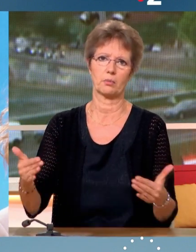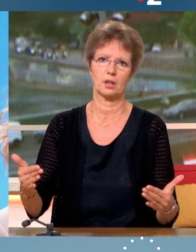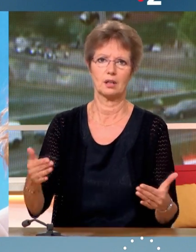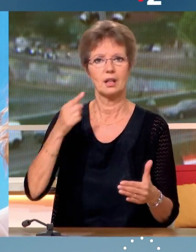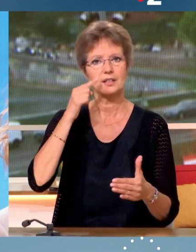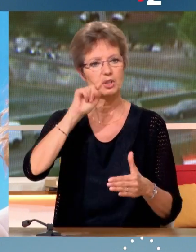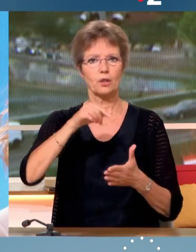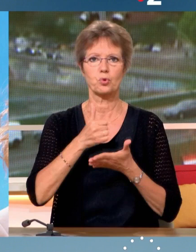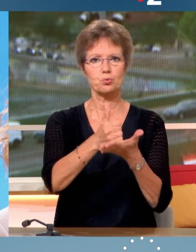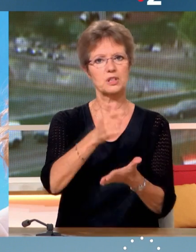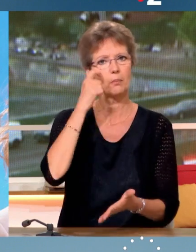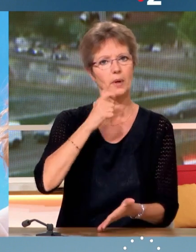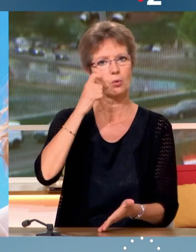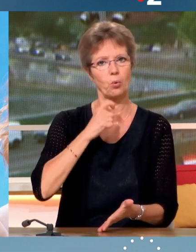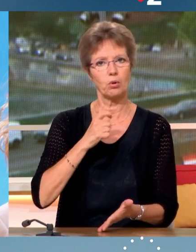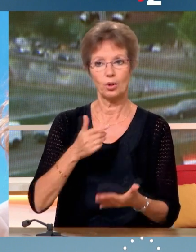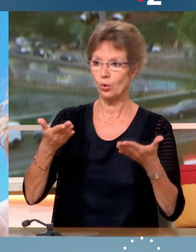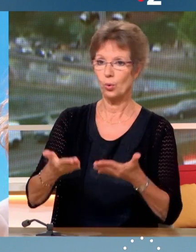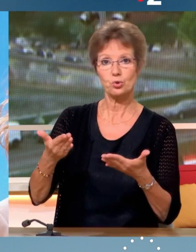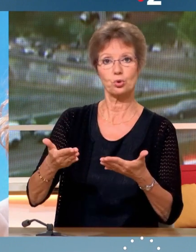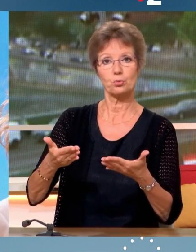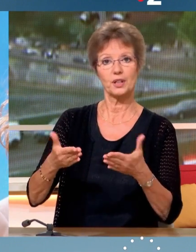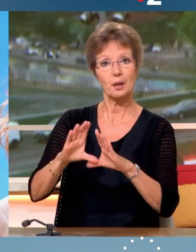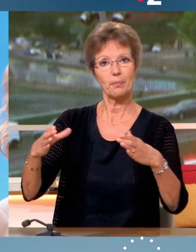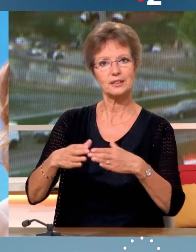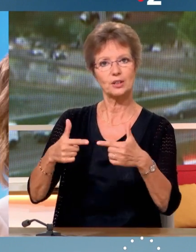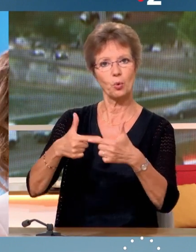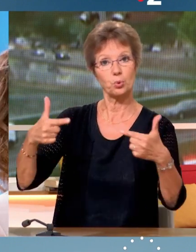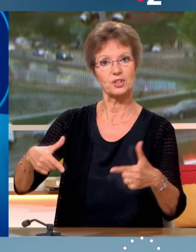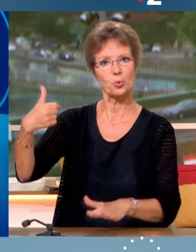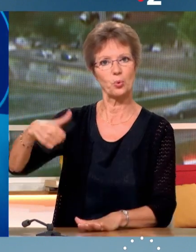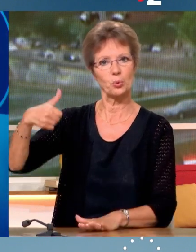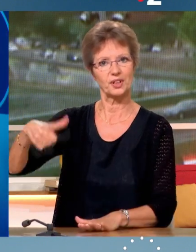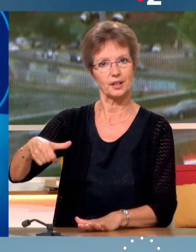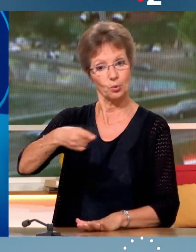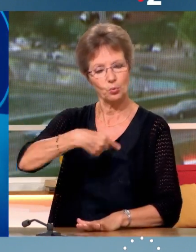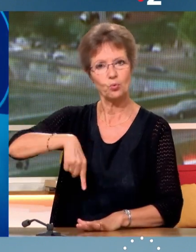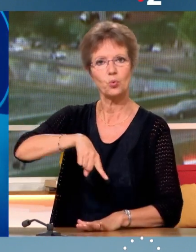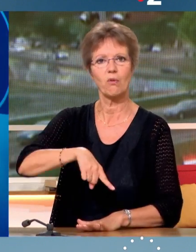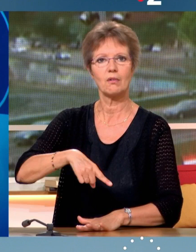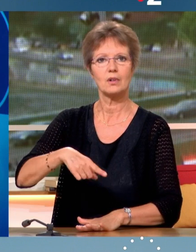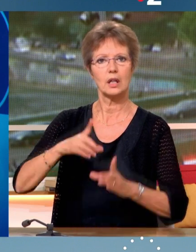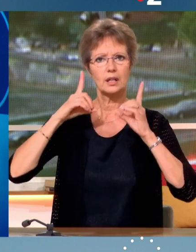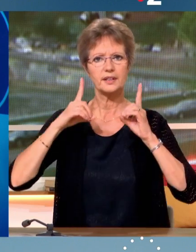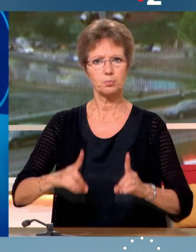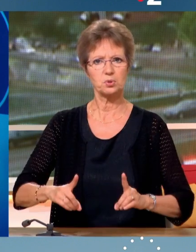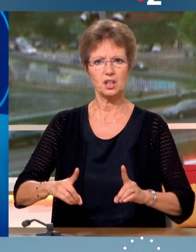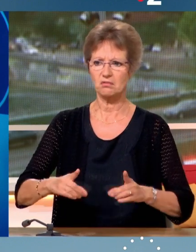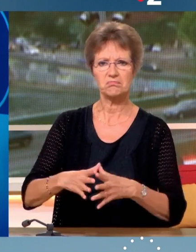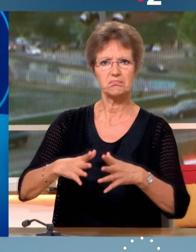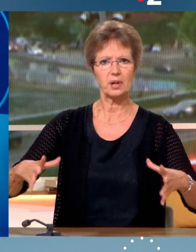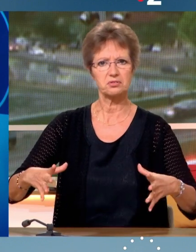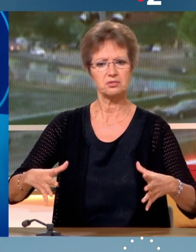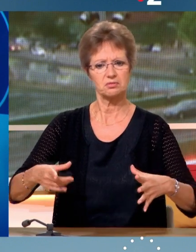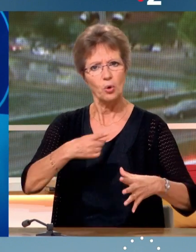à soutenir M. Macron. Nous sommes aujourd'hui le seul parti d'opposition et nous serons à l'Assemblée Nationale intransigeants sur